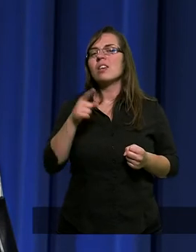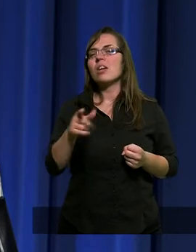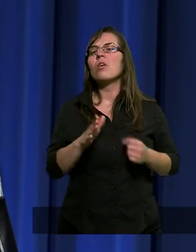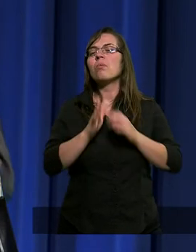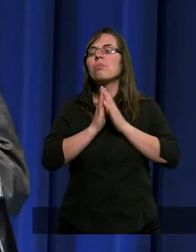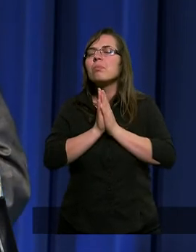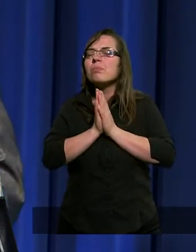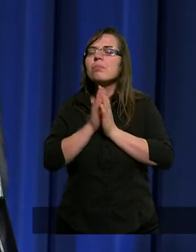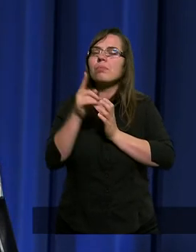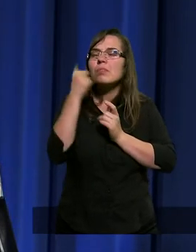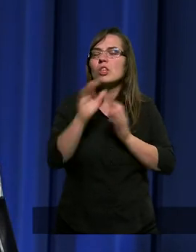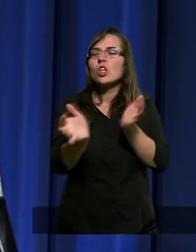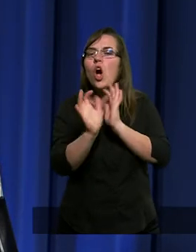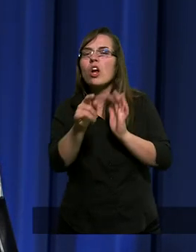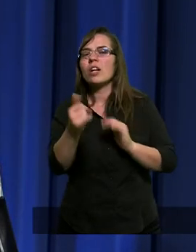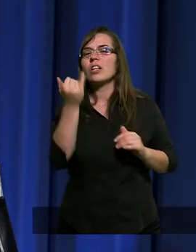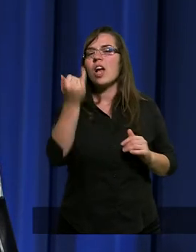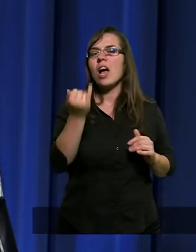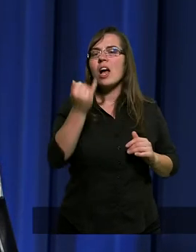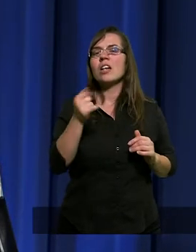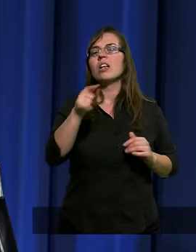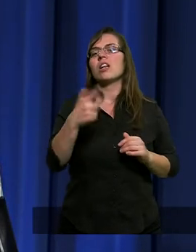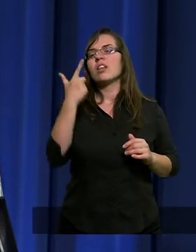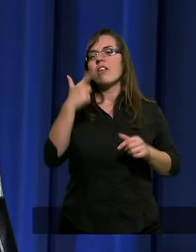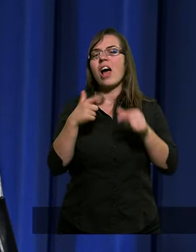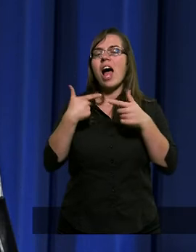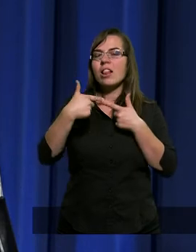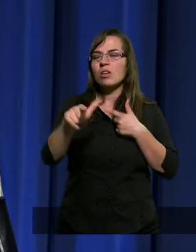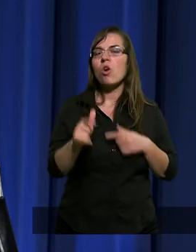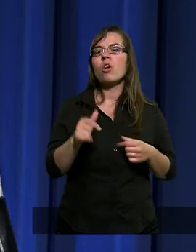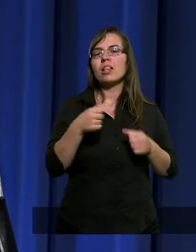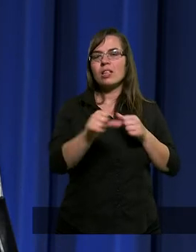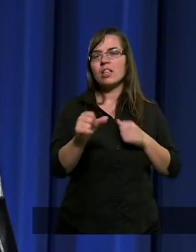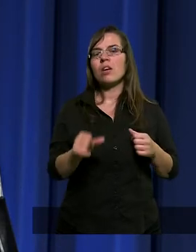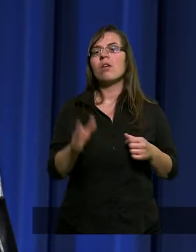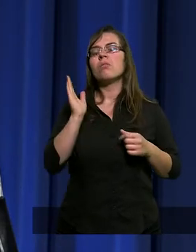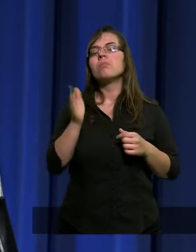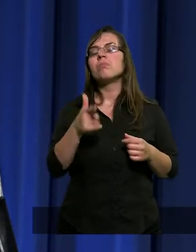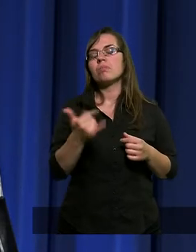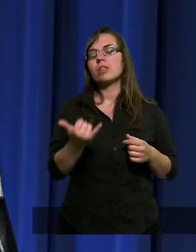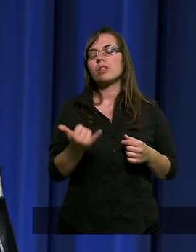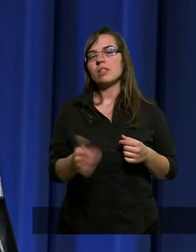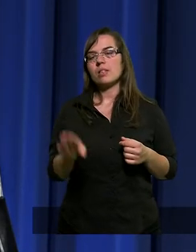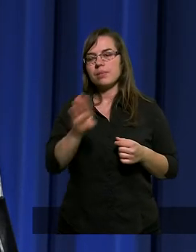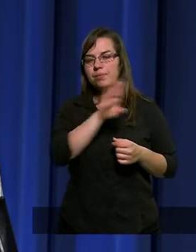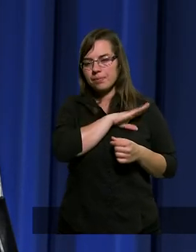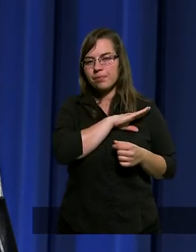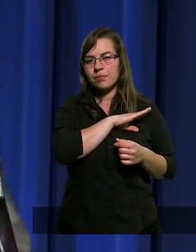troszczyli się o to dziecko. Zdaje się, że dwa tygodnie temu dziecko zmarło.